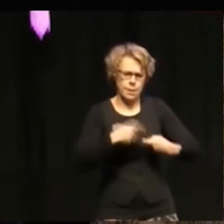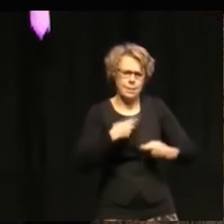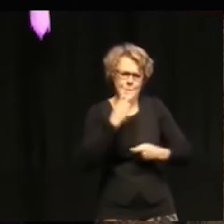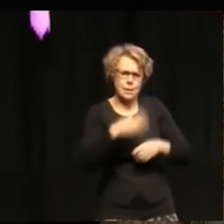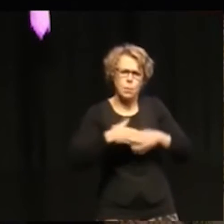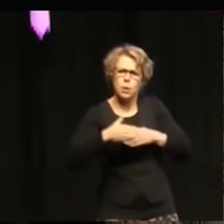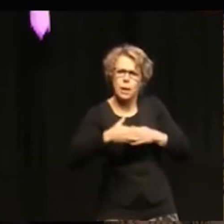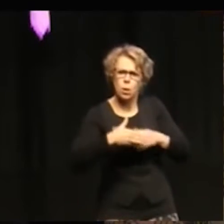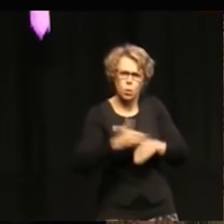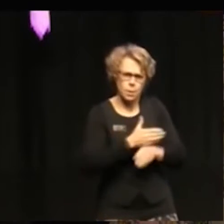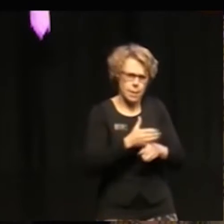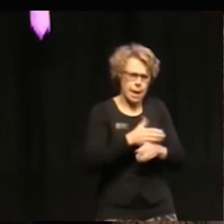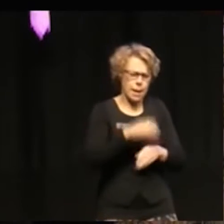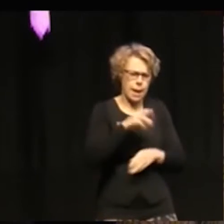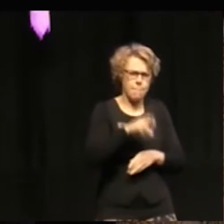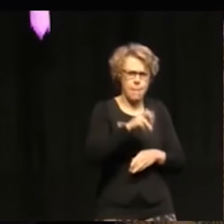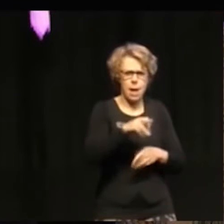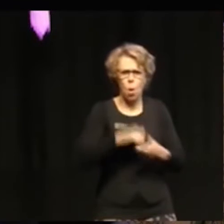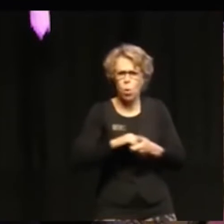och bäredygtig utveckling.